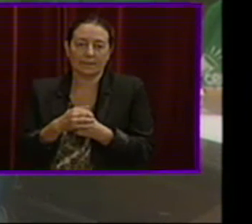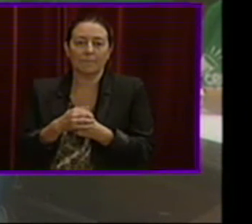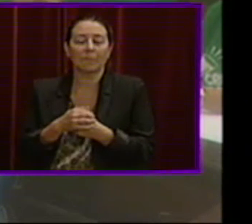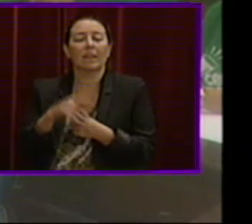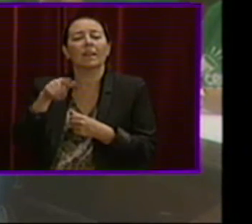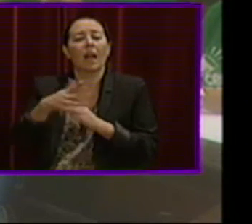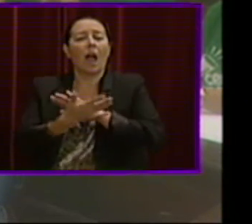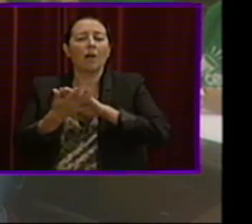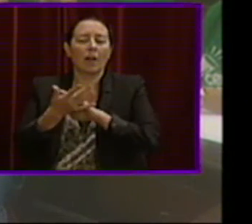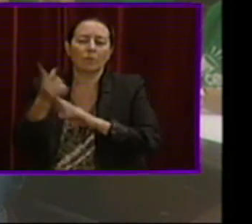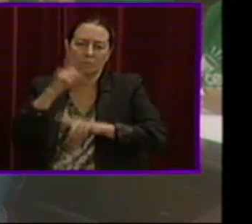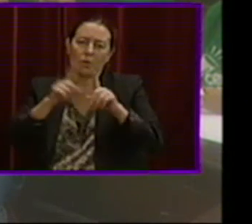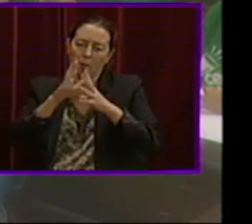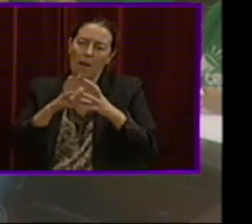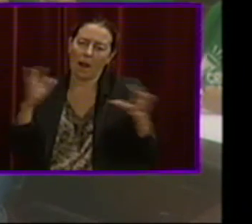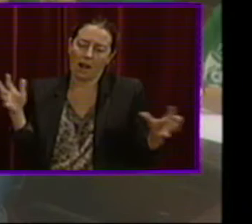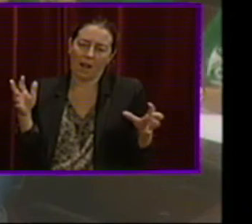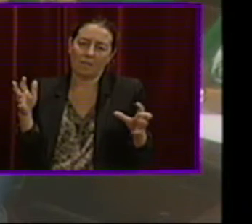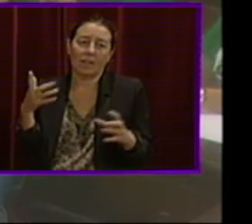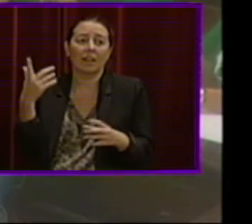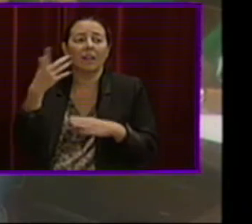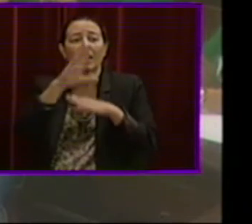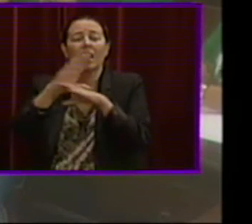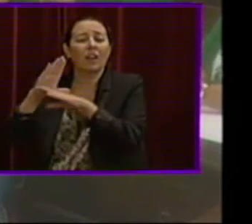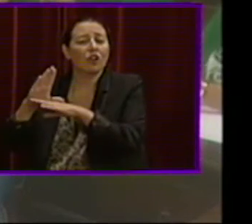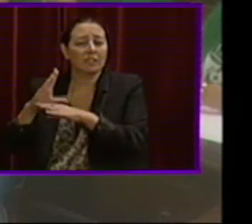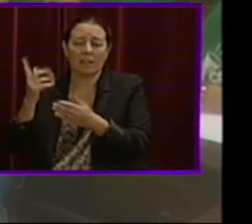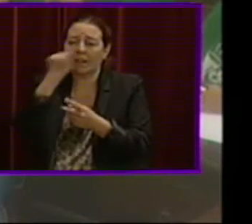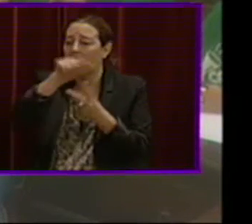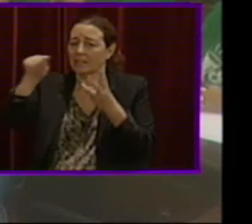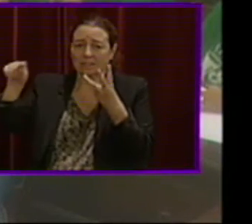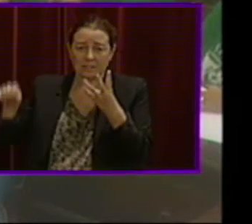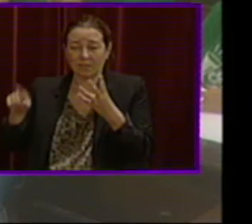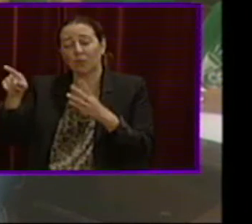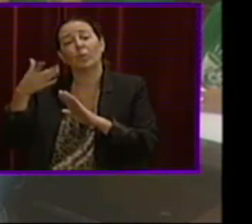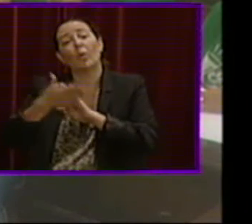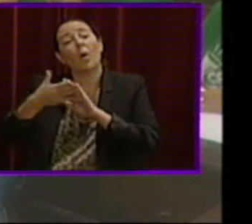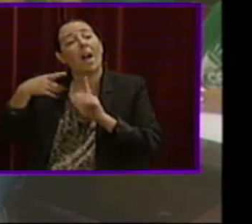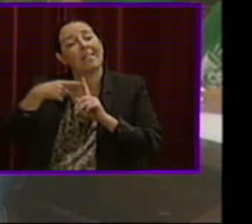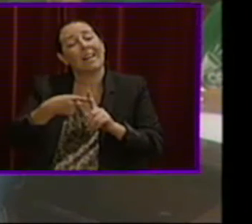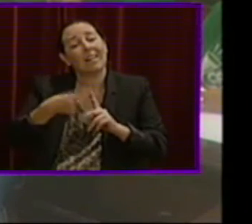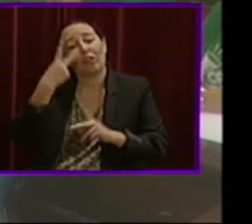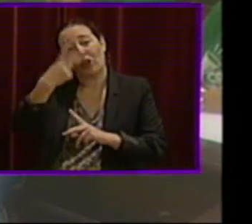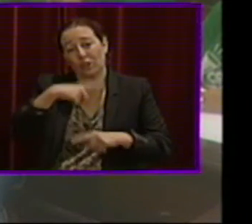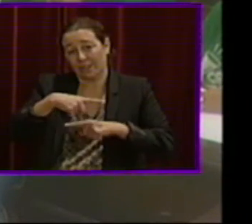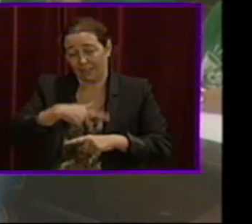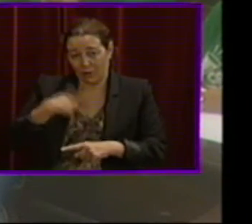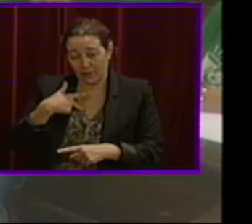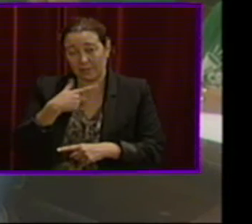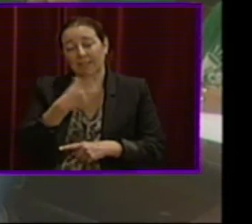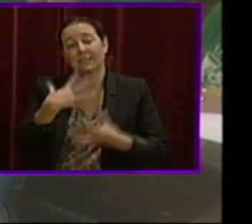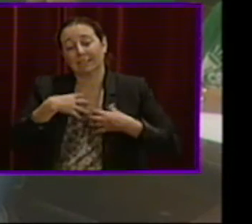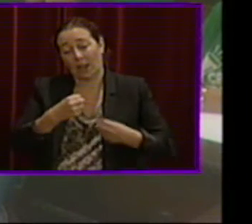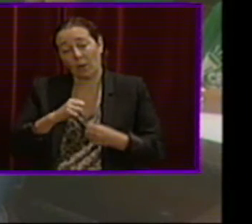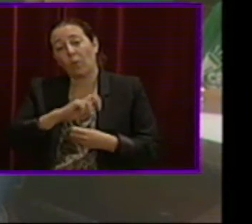parlant d'un greu problema, un greu problema que en quant a conselleries és transversal. En la pregunta es fa referència dues direccions generals, una de la Conselleria de